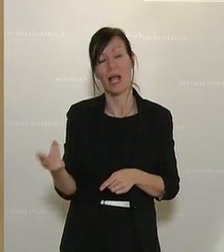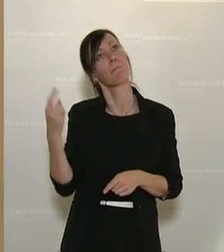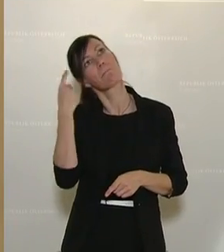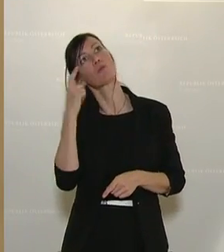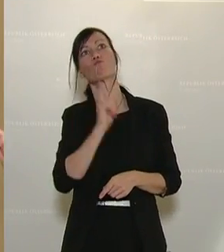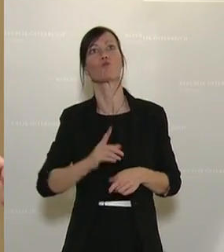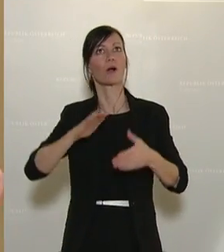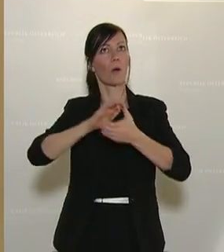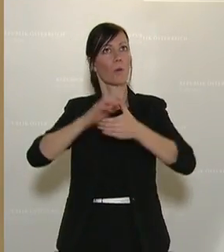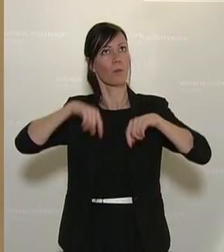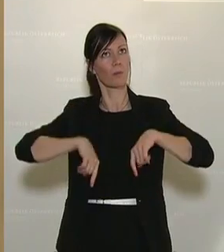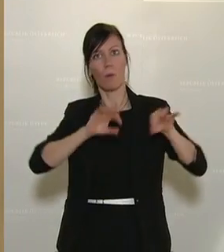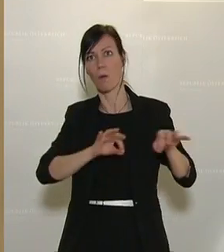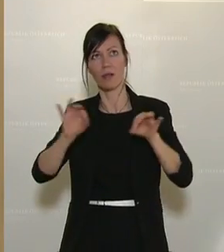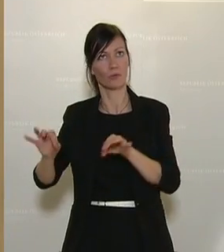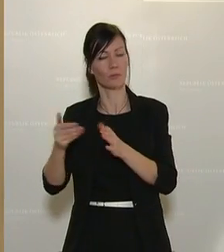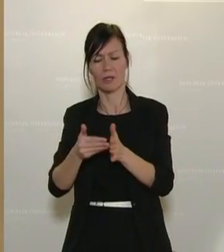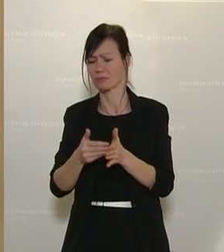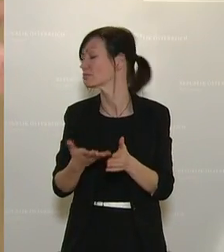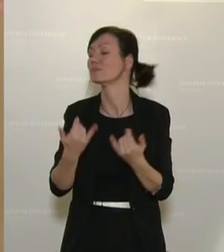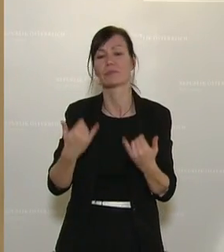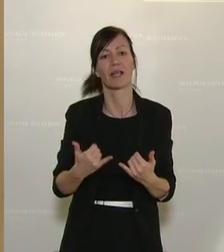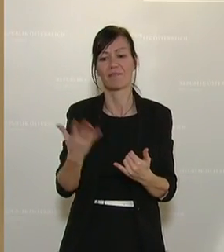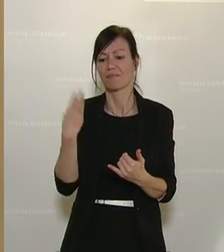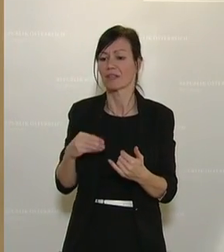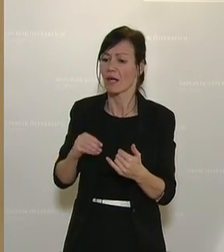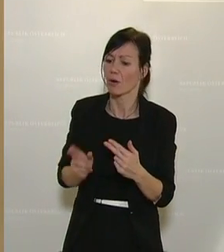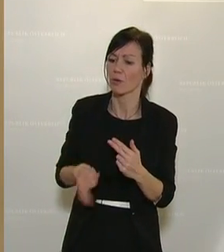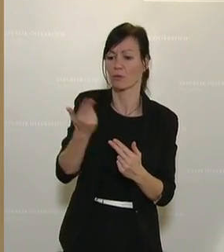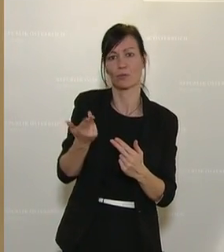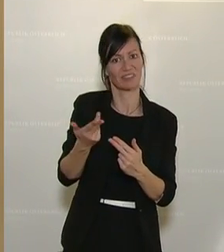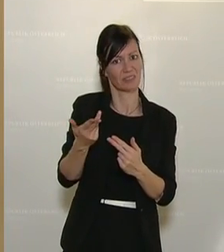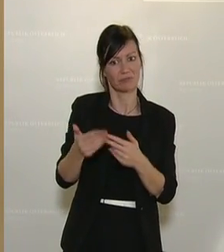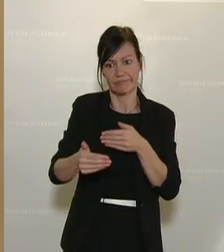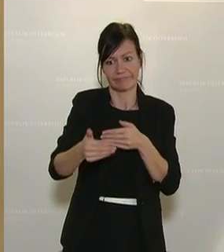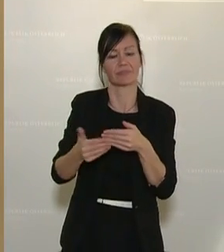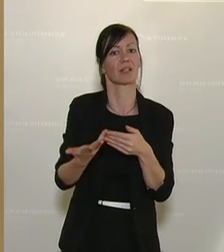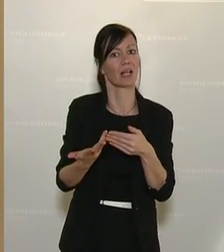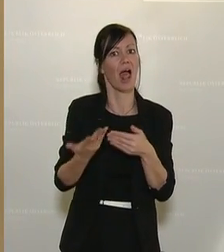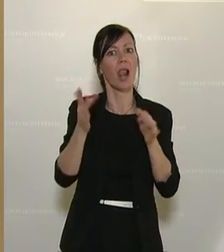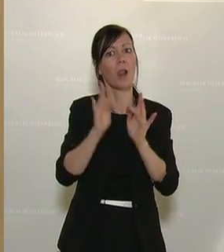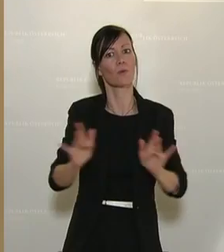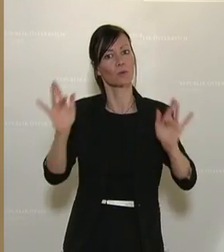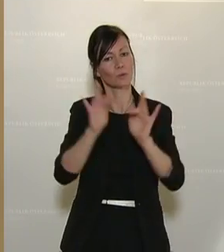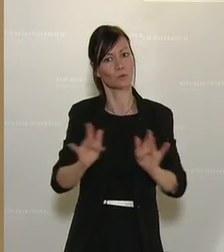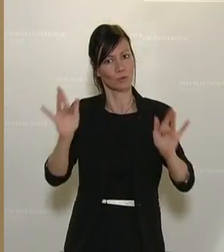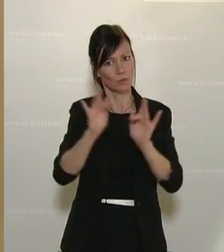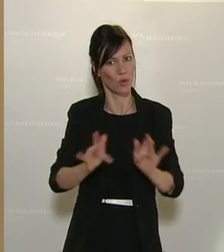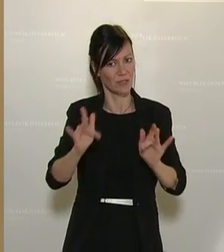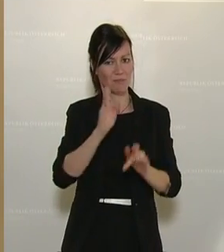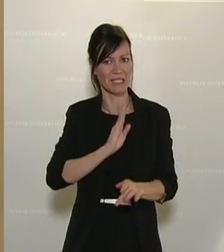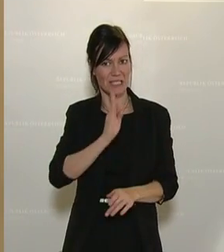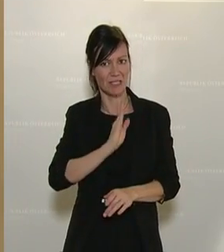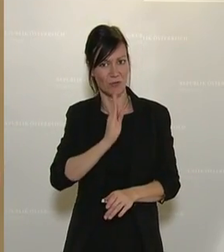hat. Und es ist jetzt wieder dieser sehr kurzfristige Abänderungsantrag zu den Luxuspensionen gewesen, wo Sie eine falsche Inkrafttretenbestimmung